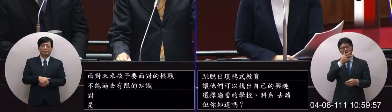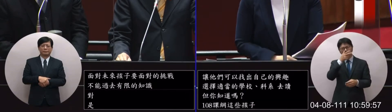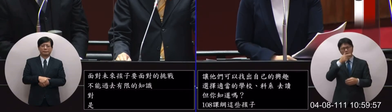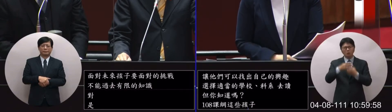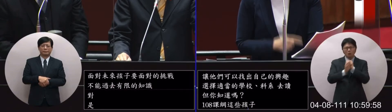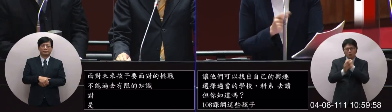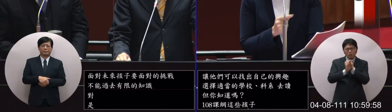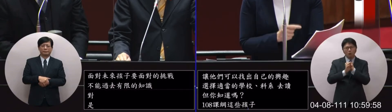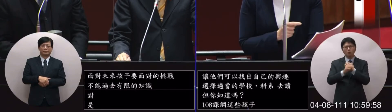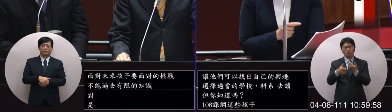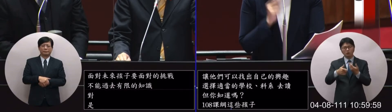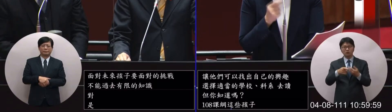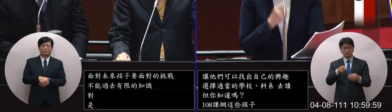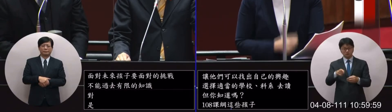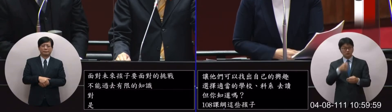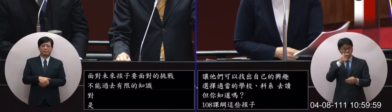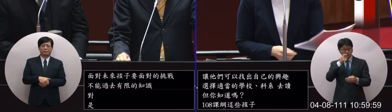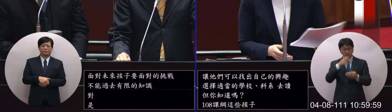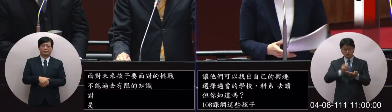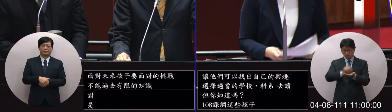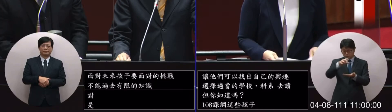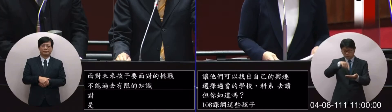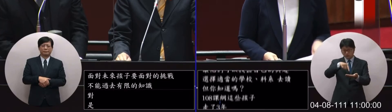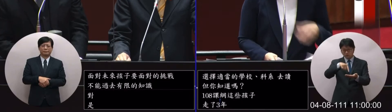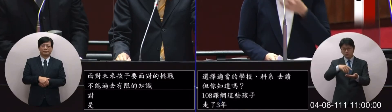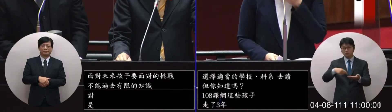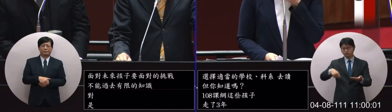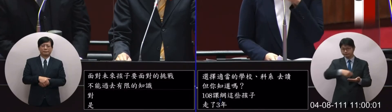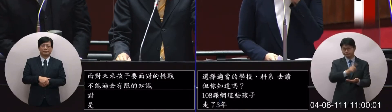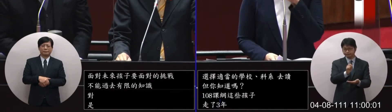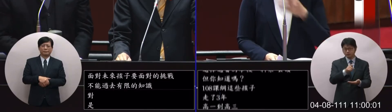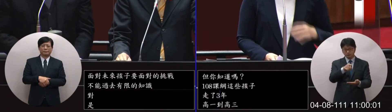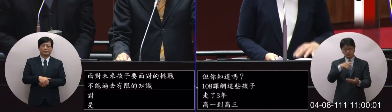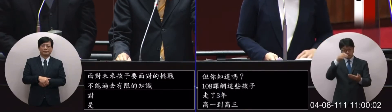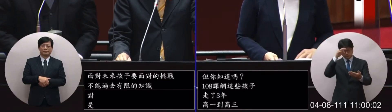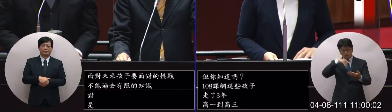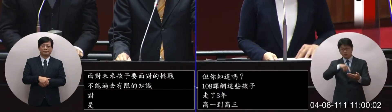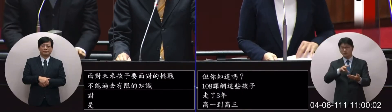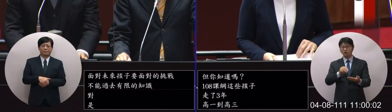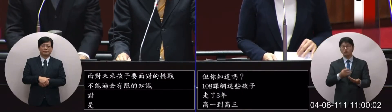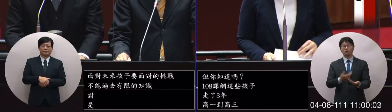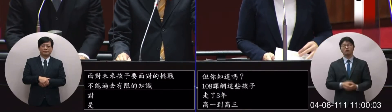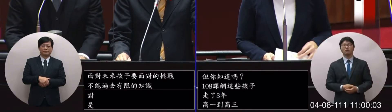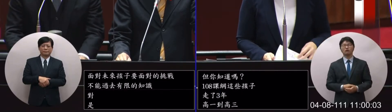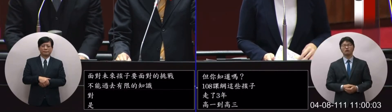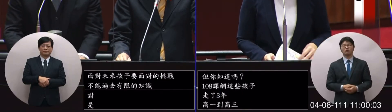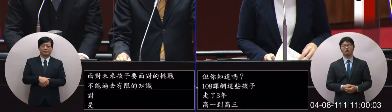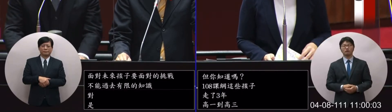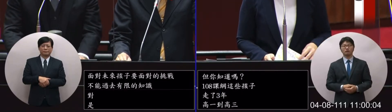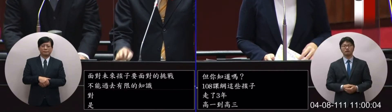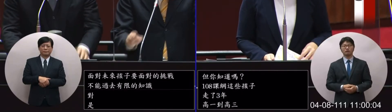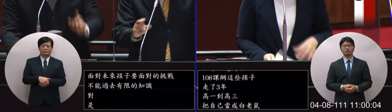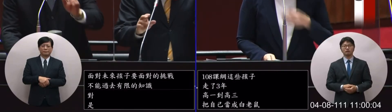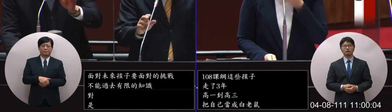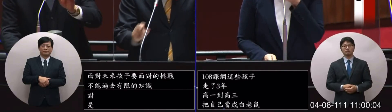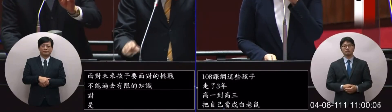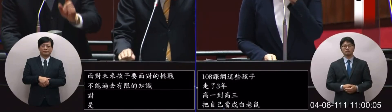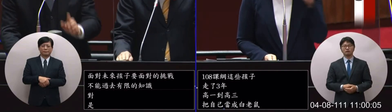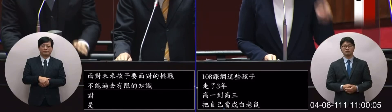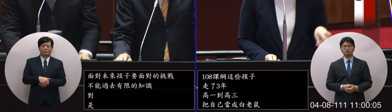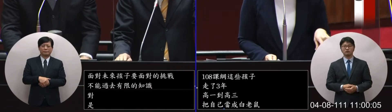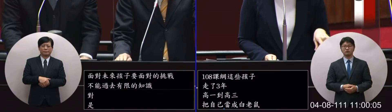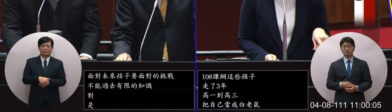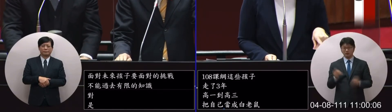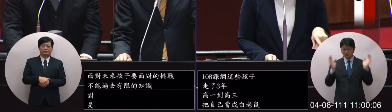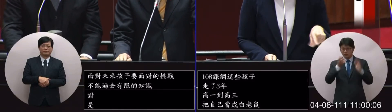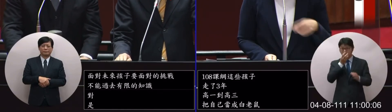他們有個觀察這個報告108課綱的觀察報告不曉得院長部長你們看到沒有他們是兒